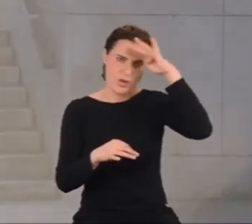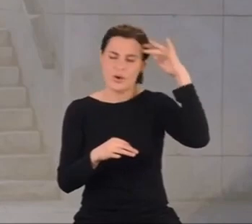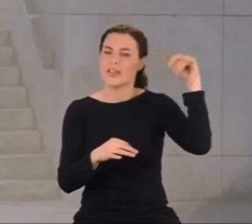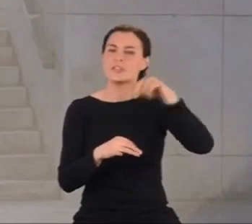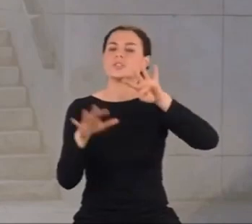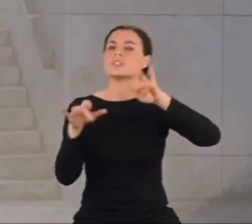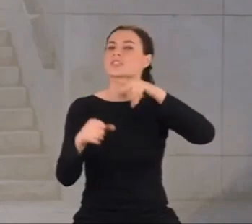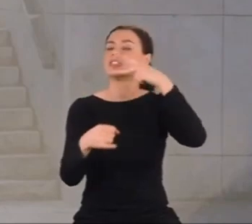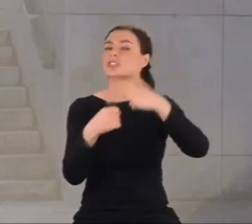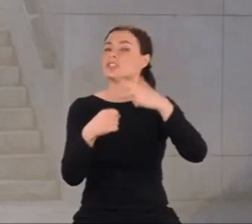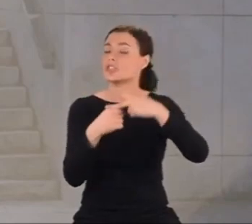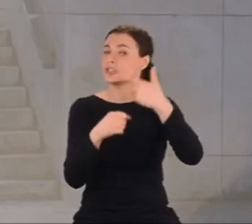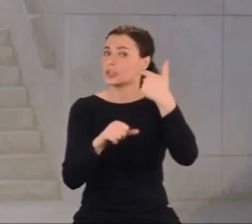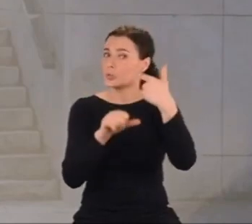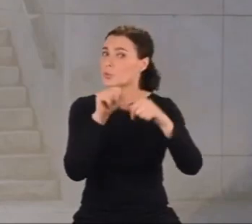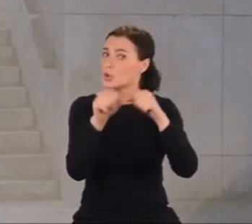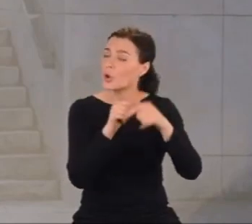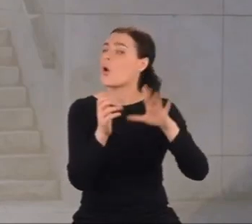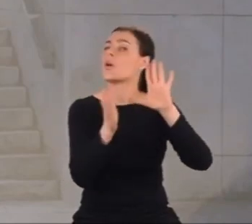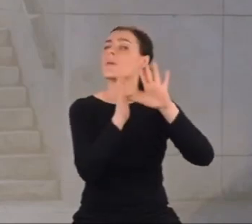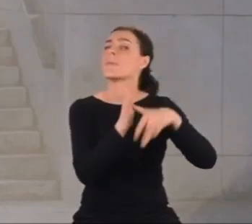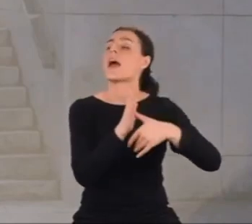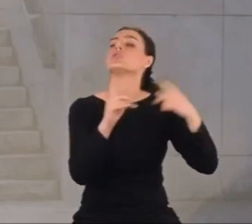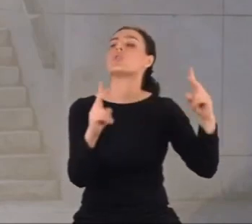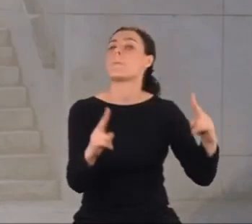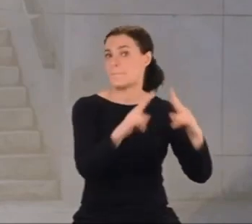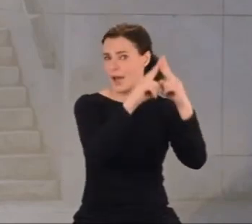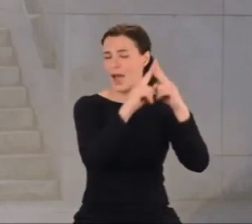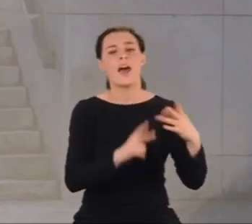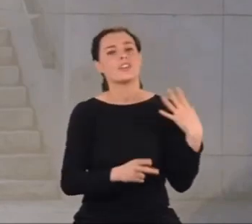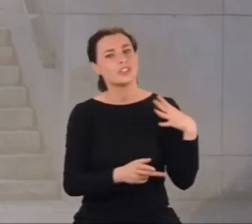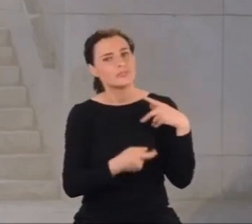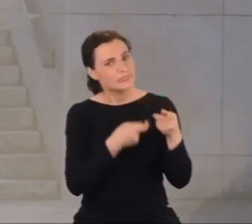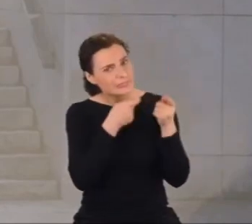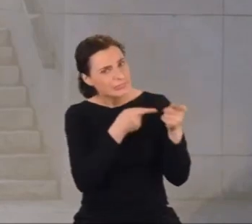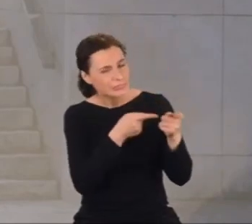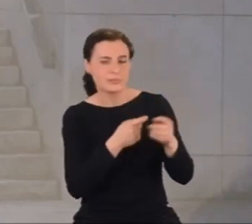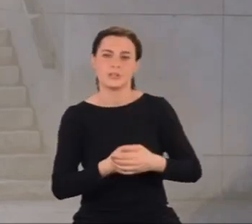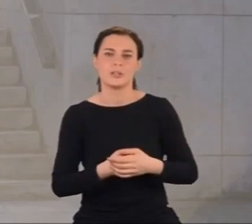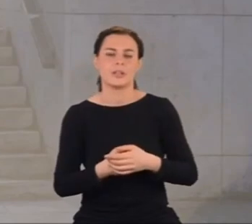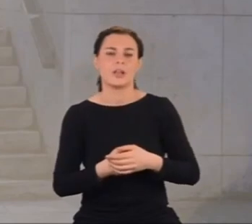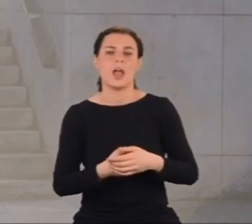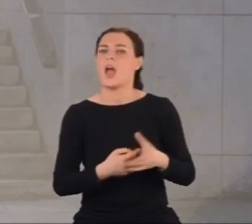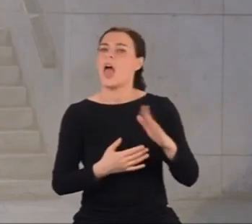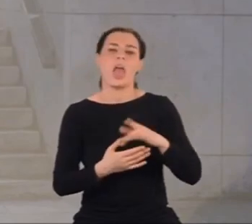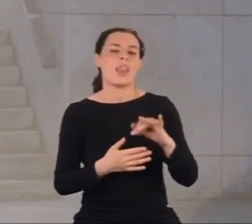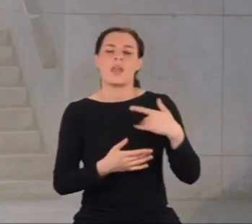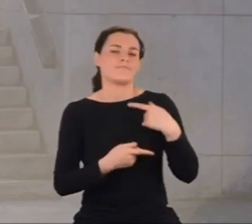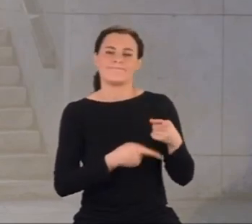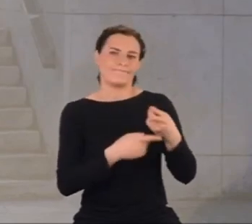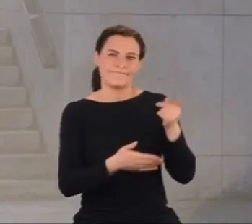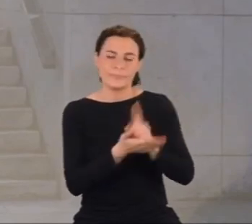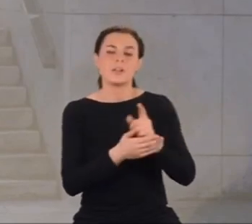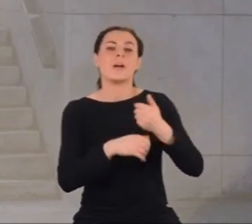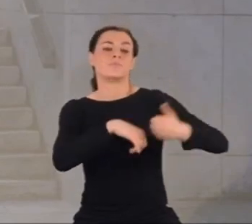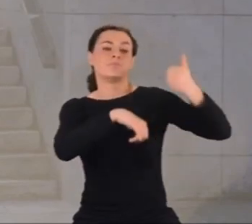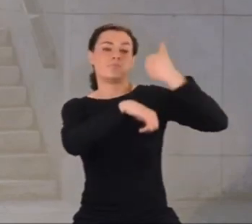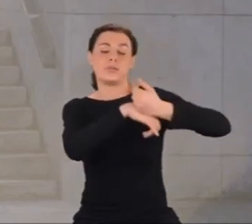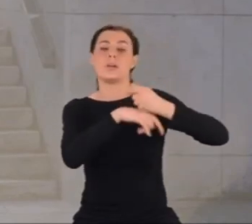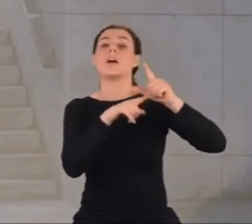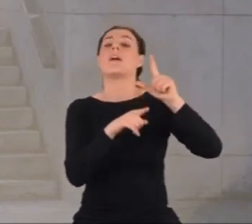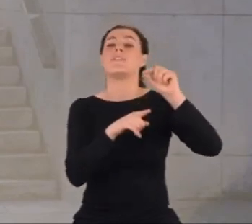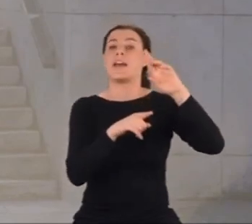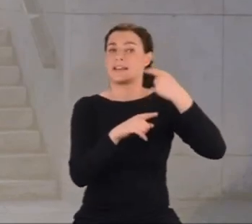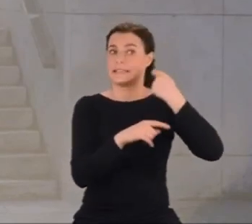1932 roku w Paryżu. Ostatecznie Fermi pojechał sam i tam spotkał